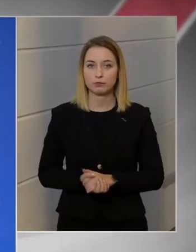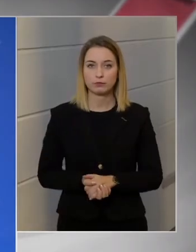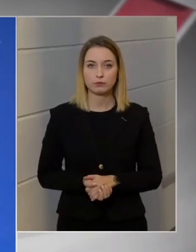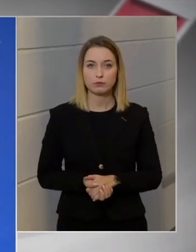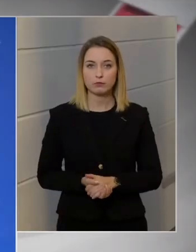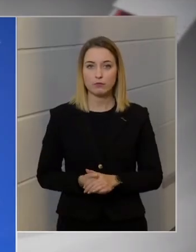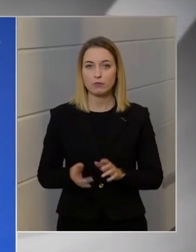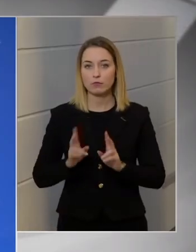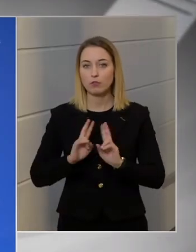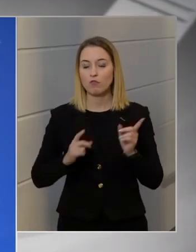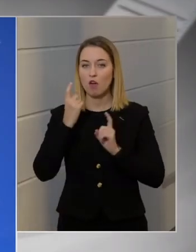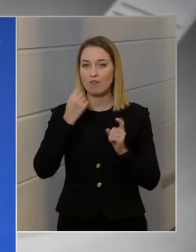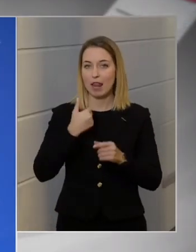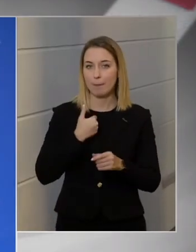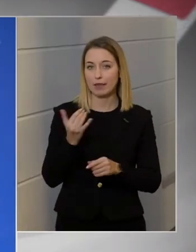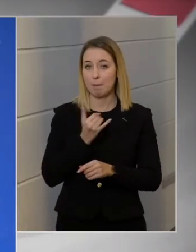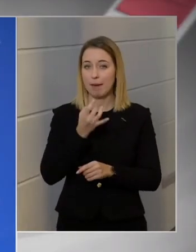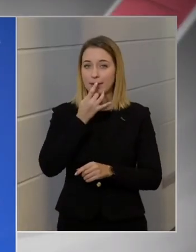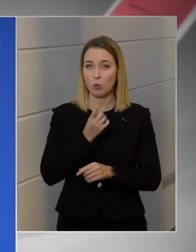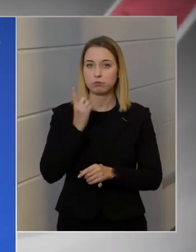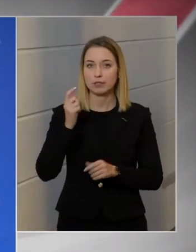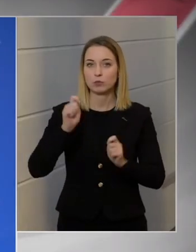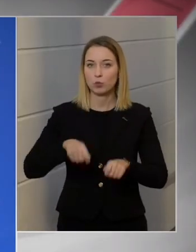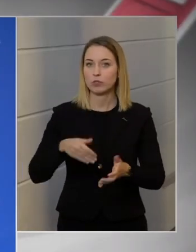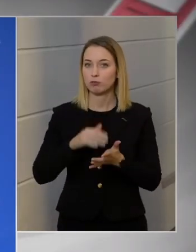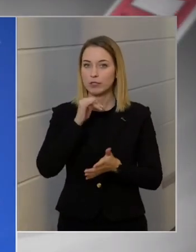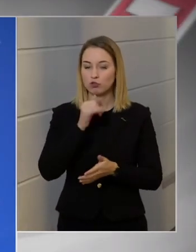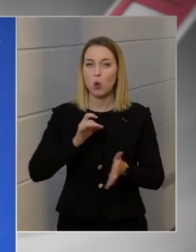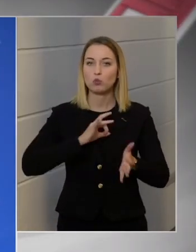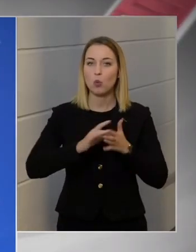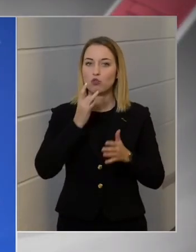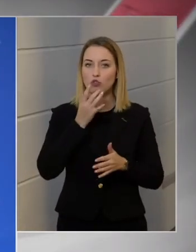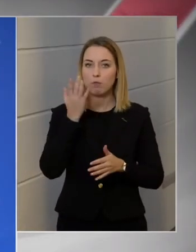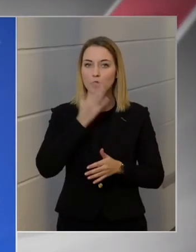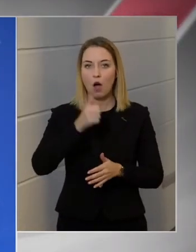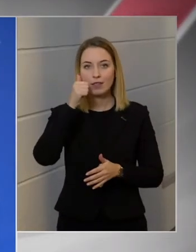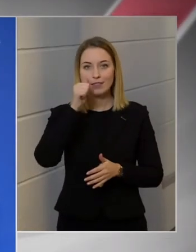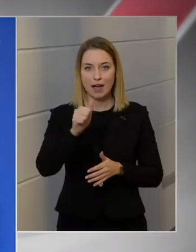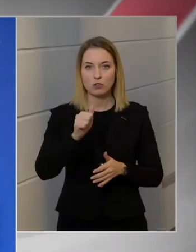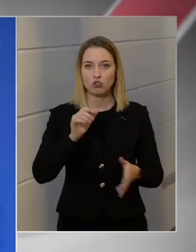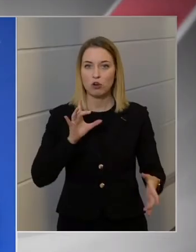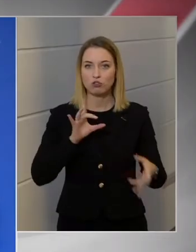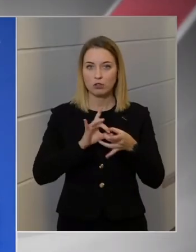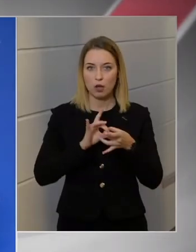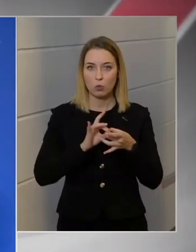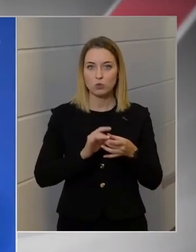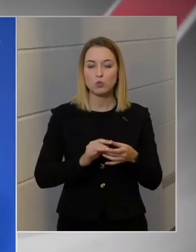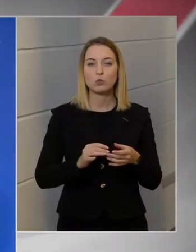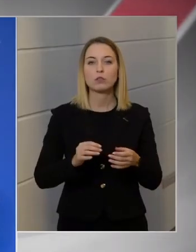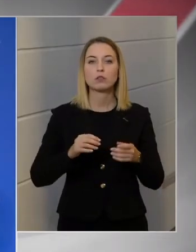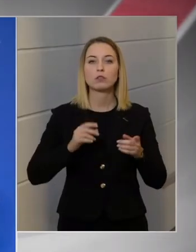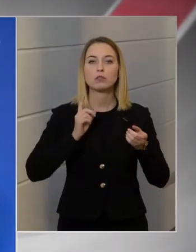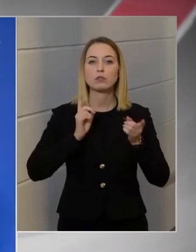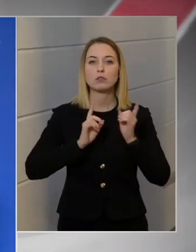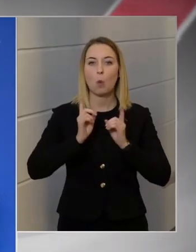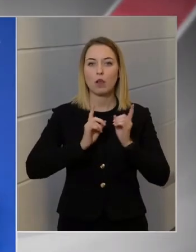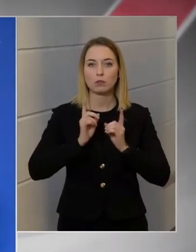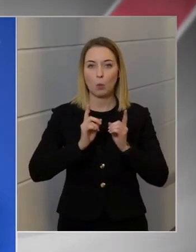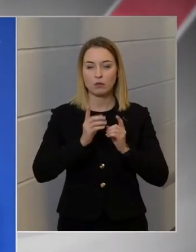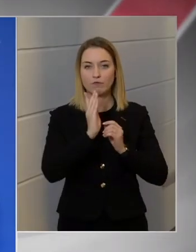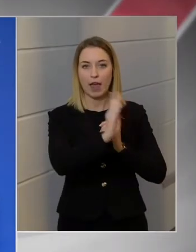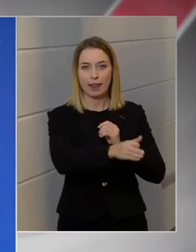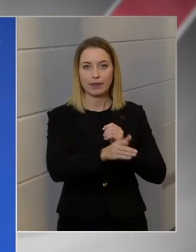Nekem van vélemény, melyik a jobb, de ebben még nincs döntés. De a gyorsabb az biztos, hogy az, hogyha a százasra csatlakozunk rá, tehát a szolnok felé, mert a vasútvonal